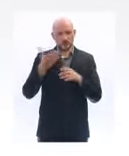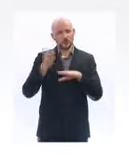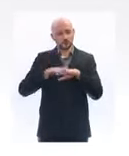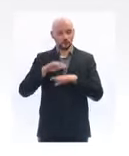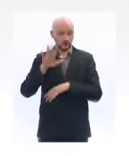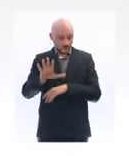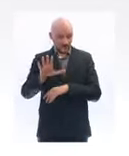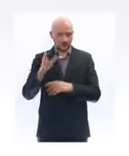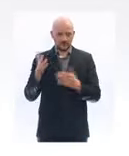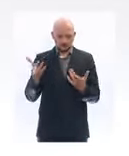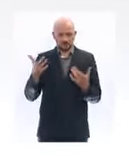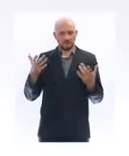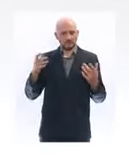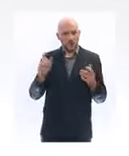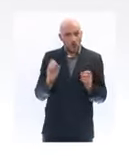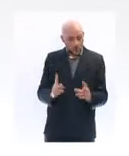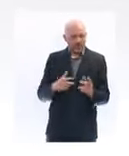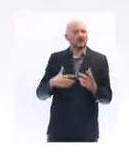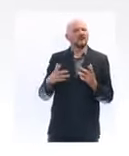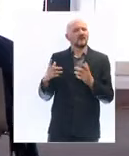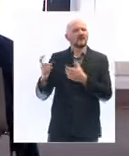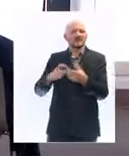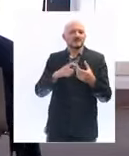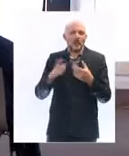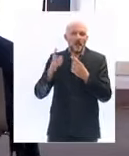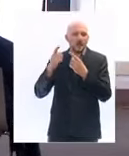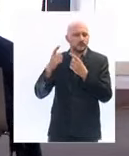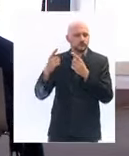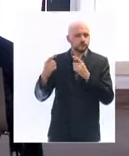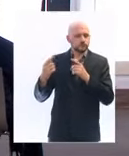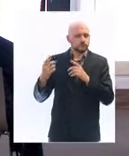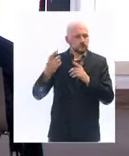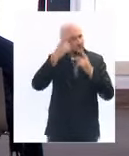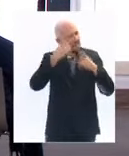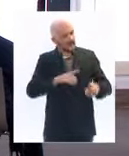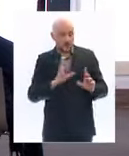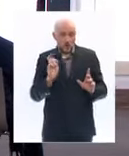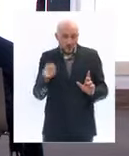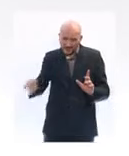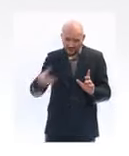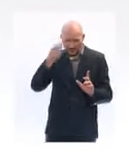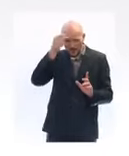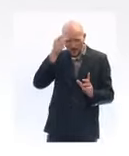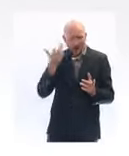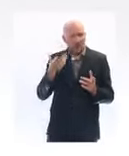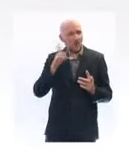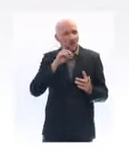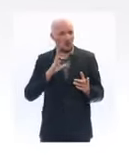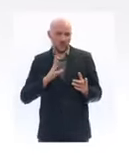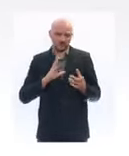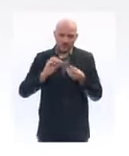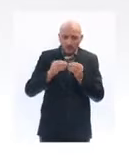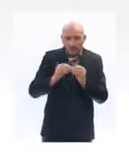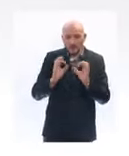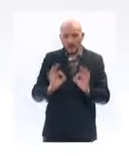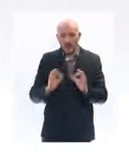Je partage leur position en temps normal. Ça n'est pas formidable de travailler cinq jours sur cinq. y a des enjeux de cohésion d'équipe, y des enjeux d